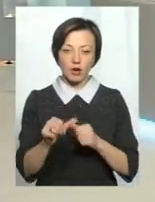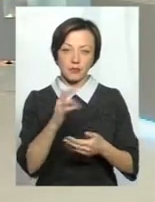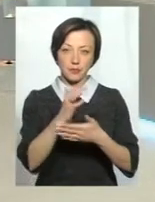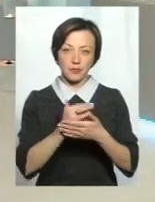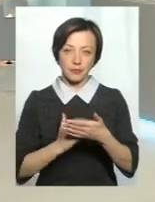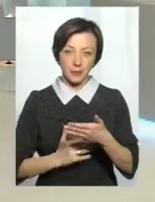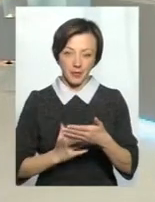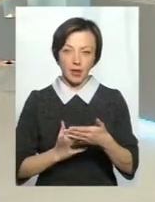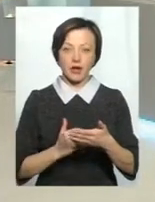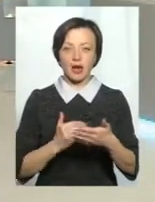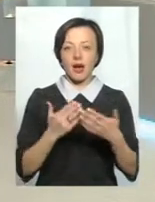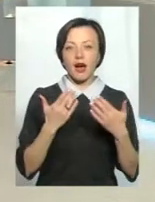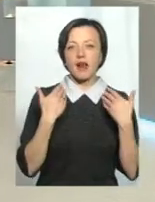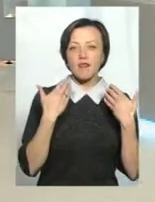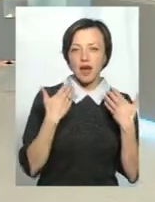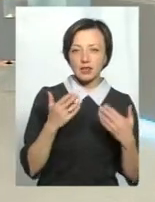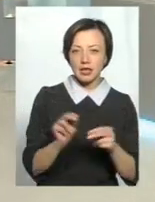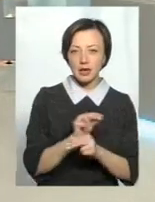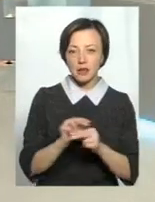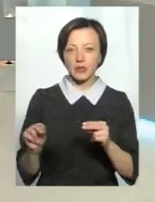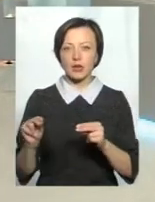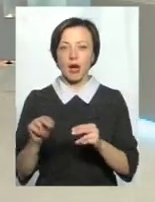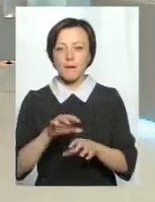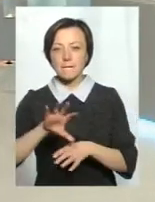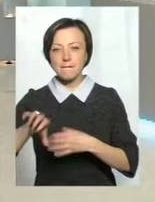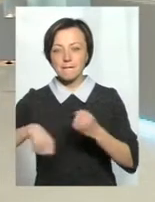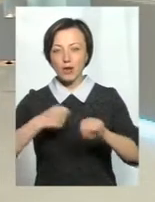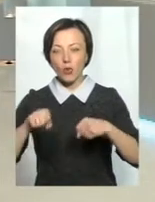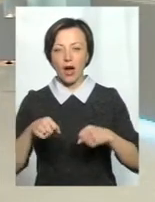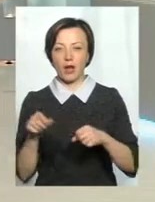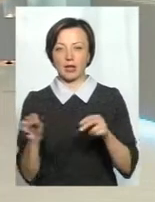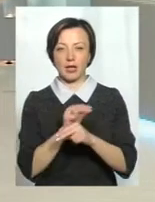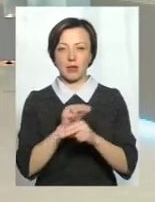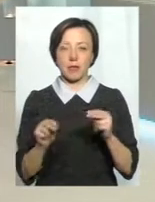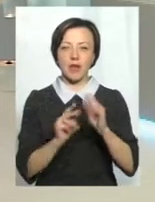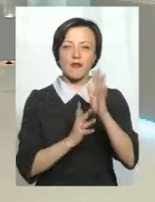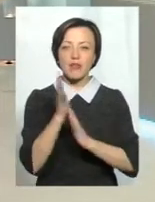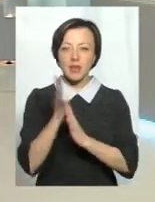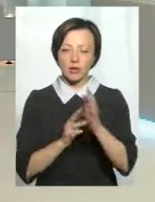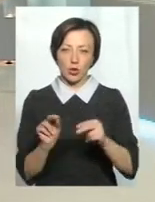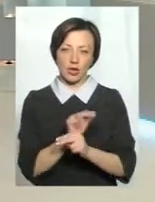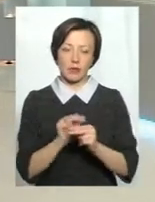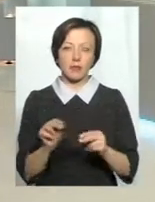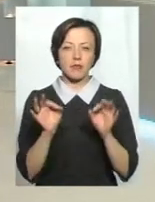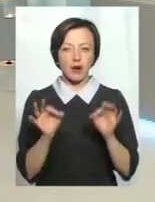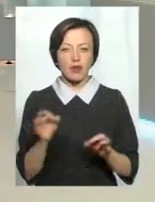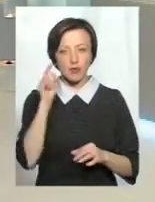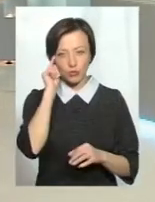рефлексотерапії, мануальної терапії, фітотерапії, треба ще й правильно мислити?